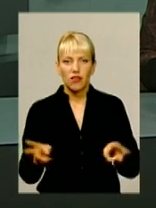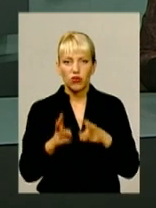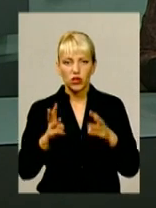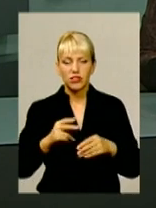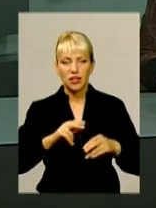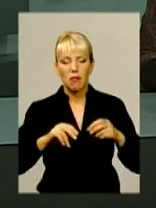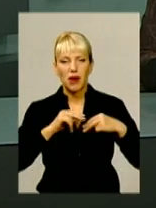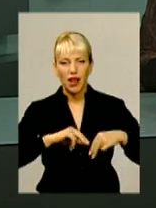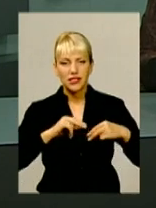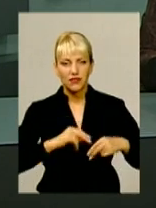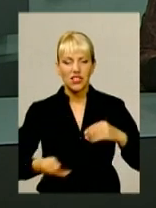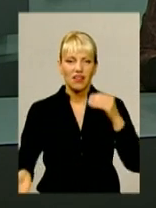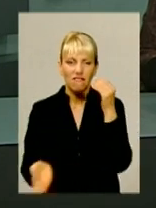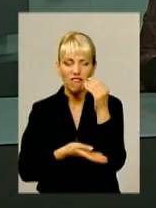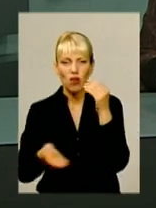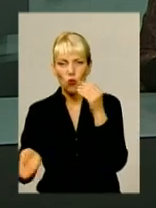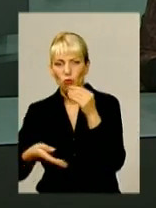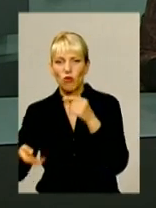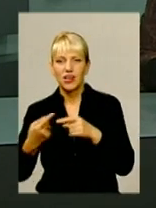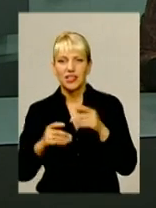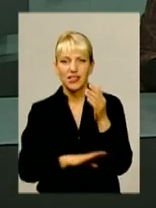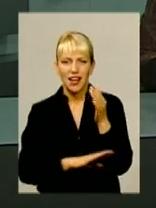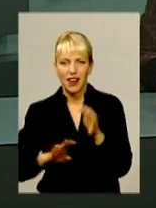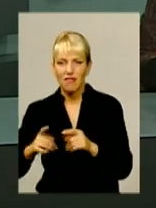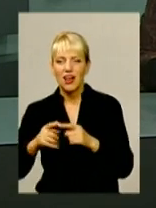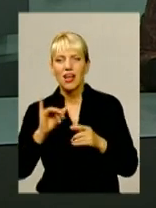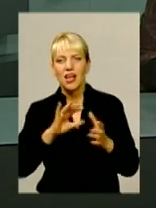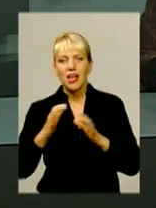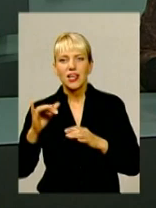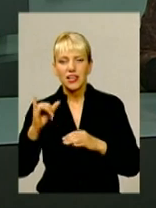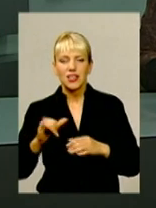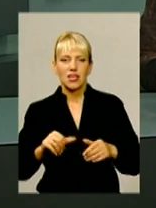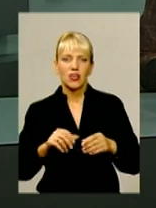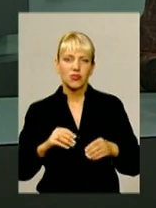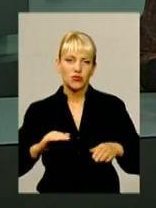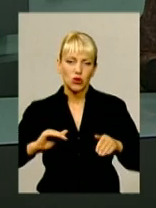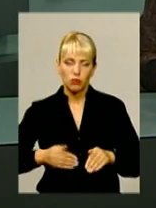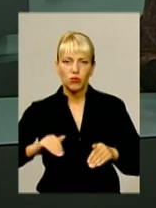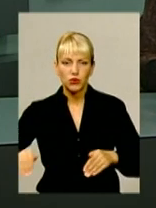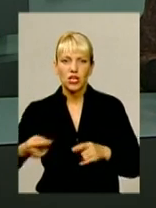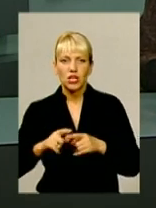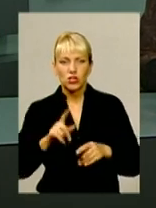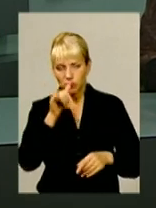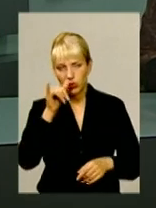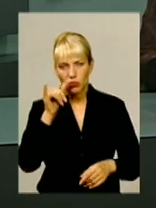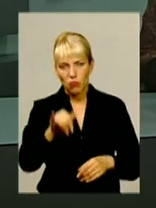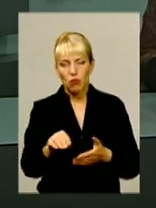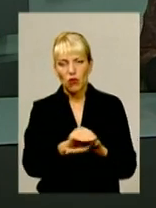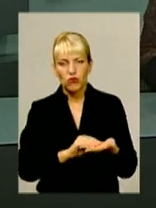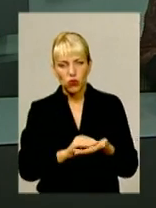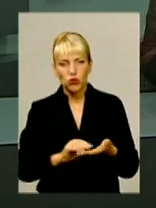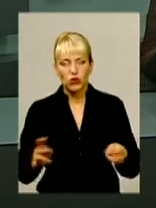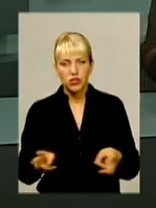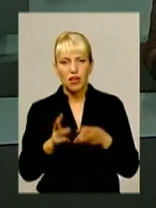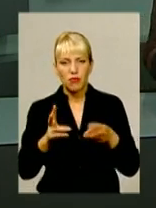дерева та влаштовували додаткові мінералізовані смуги на шляху поширення вогню. Для недопущення повторного займання на місці події